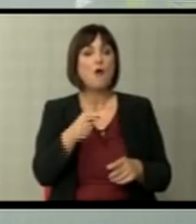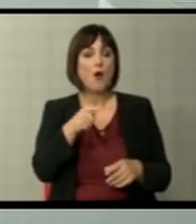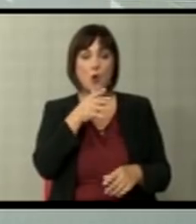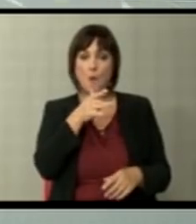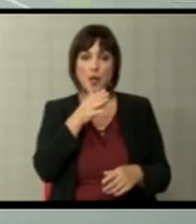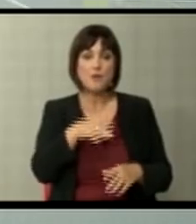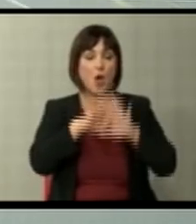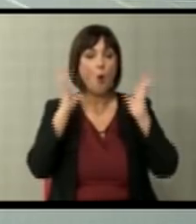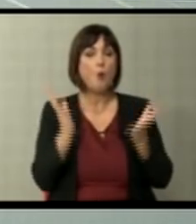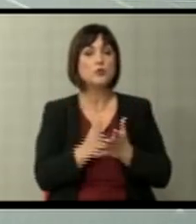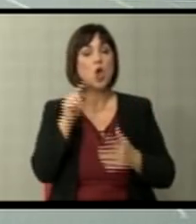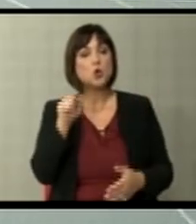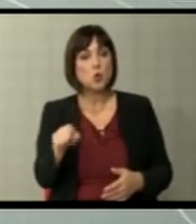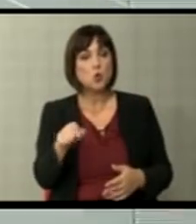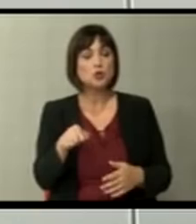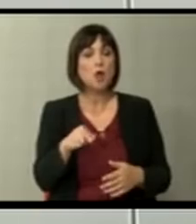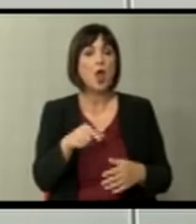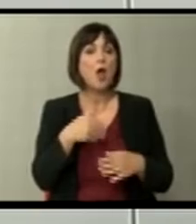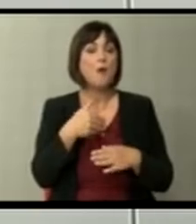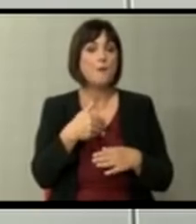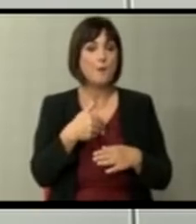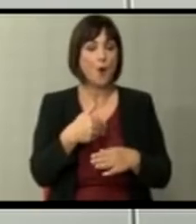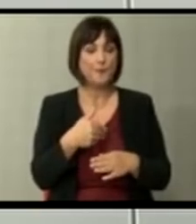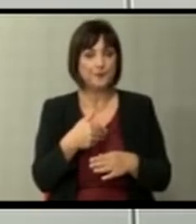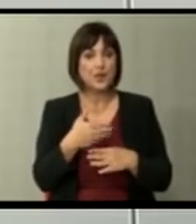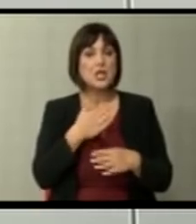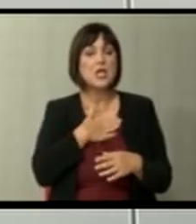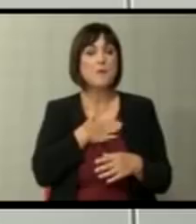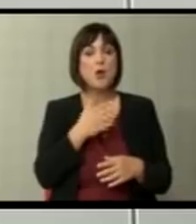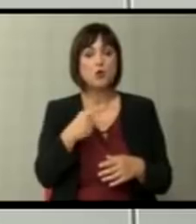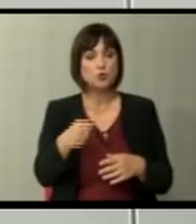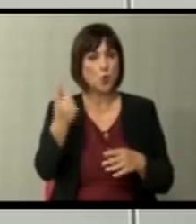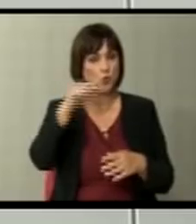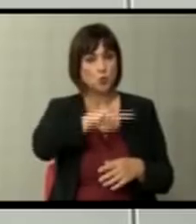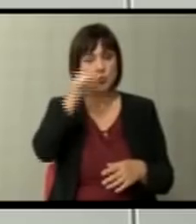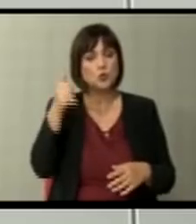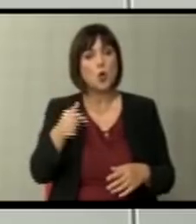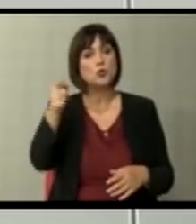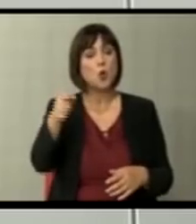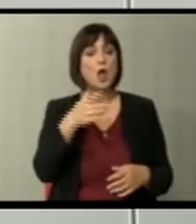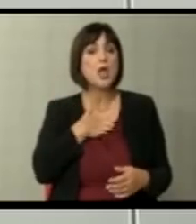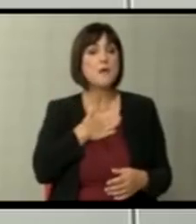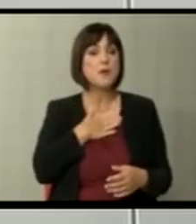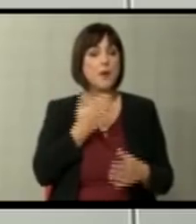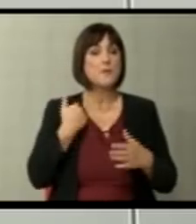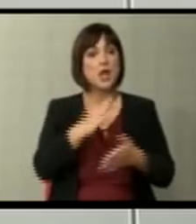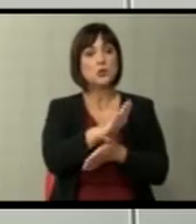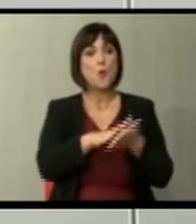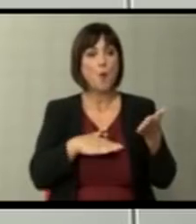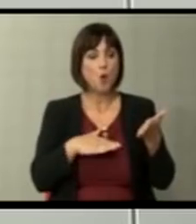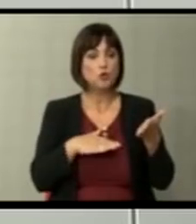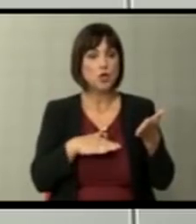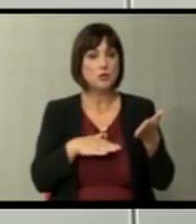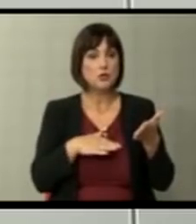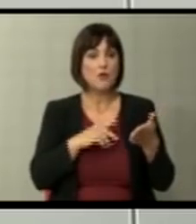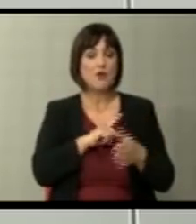Македонија. Воопшто и тогаш по... Кон проширувањето. Имаат ошто тогаш сега во предпочетокот се,